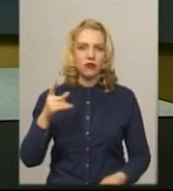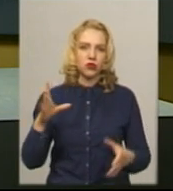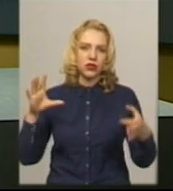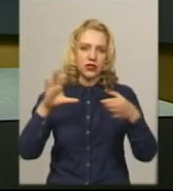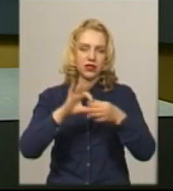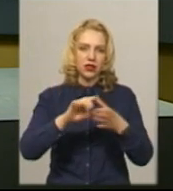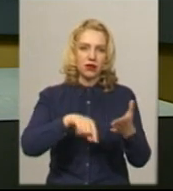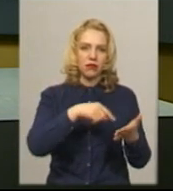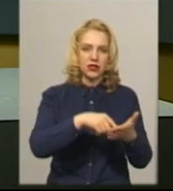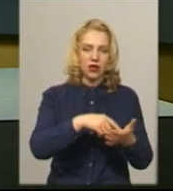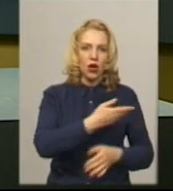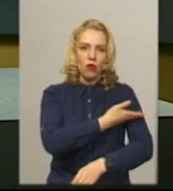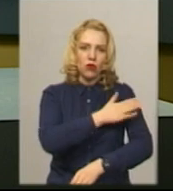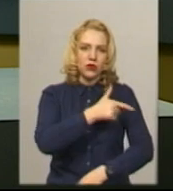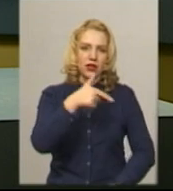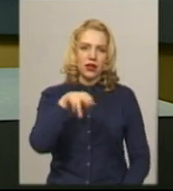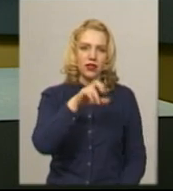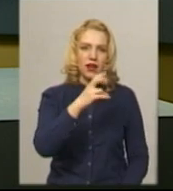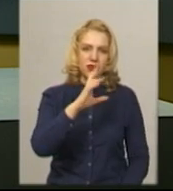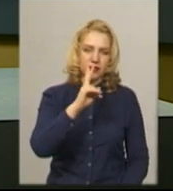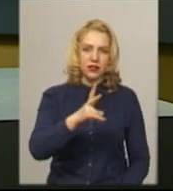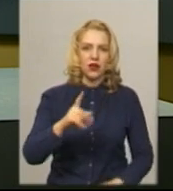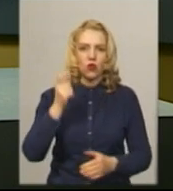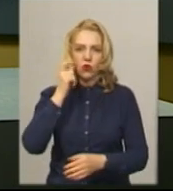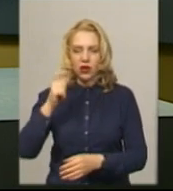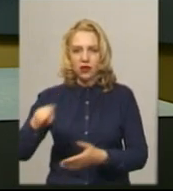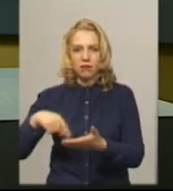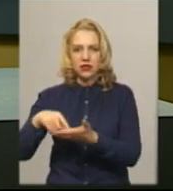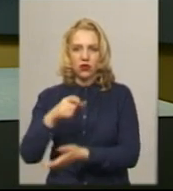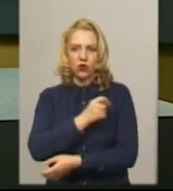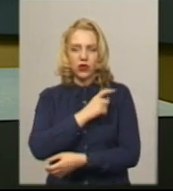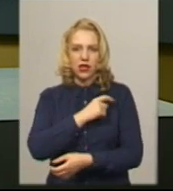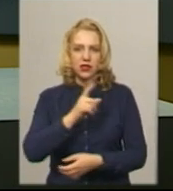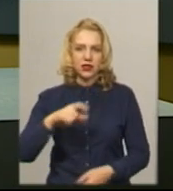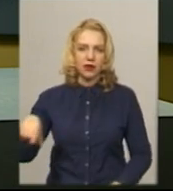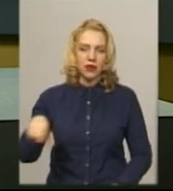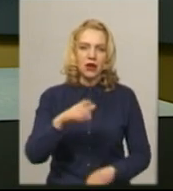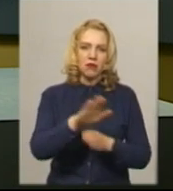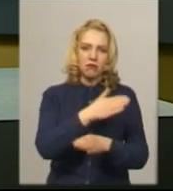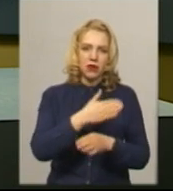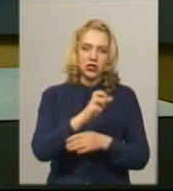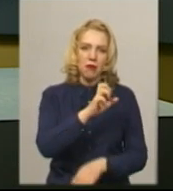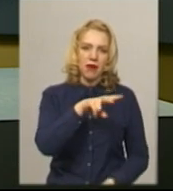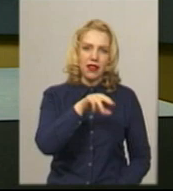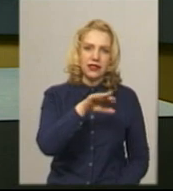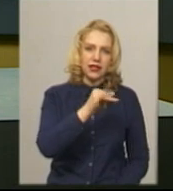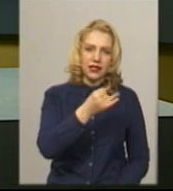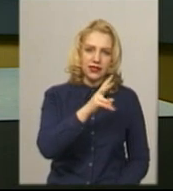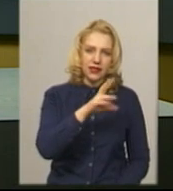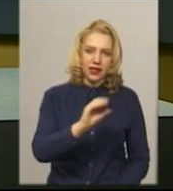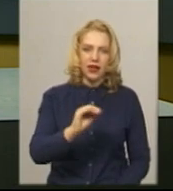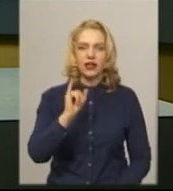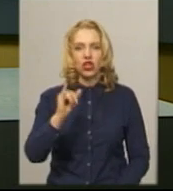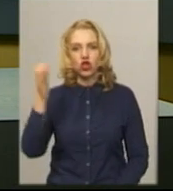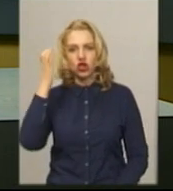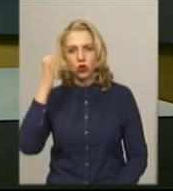Українську Одесу в межах трансєвропейської системи між Балтійським та Чорним морям. Які роботи ведуться зараз під